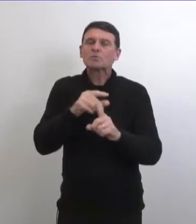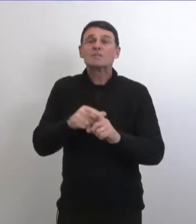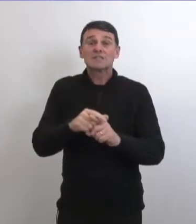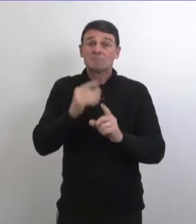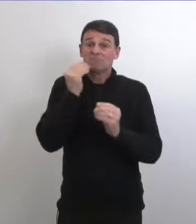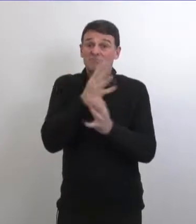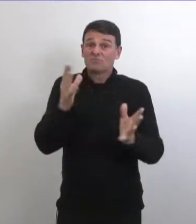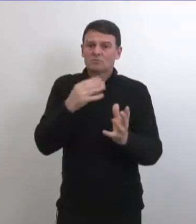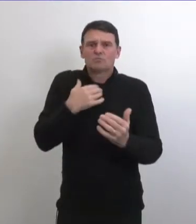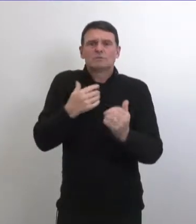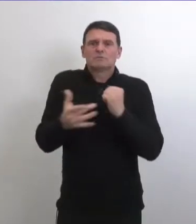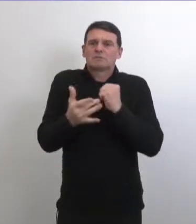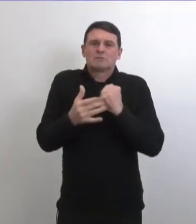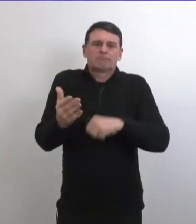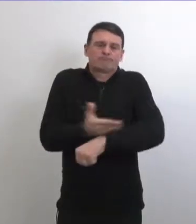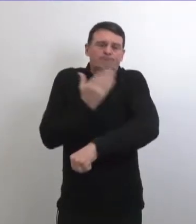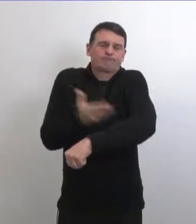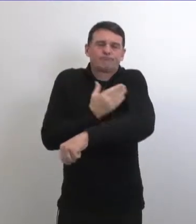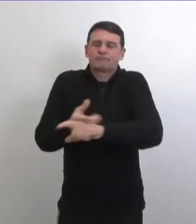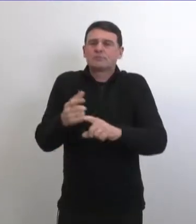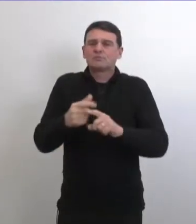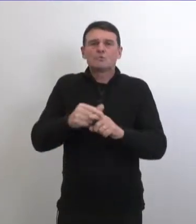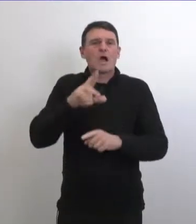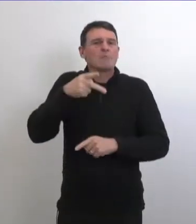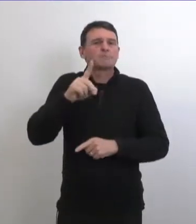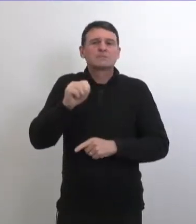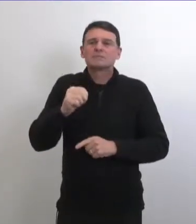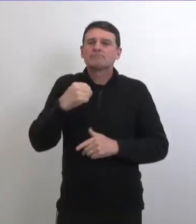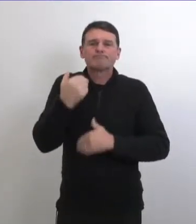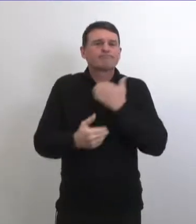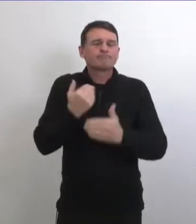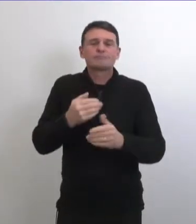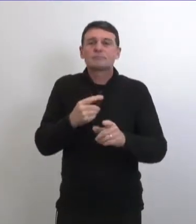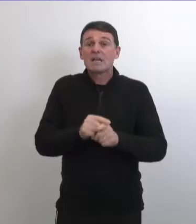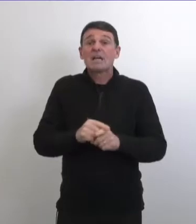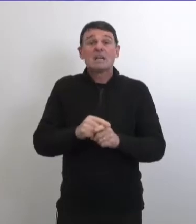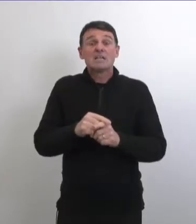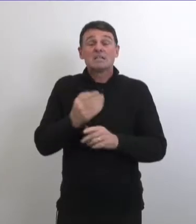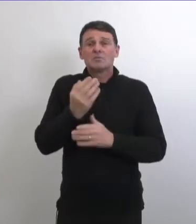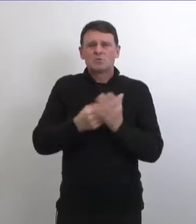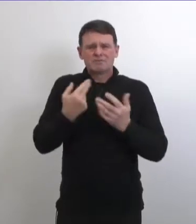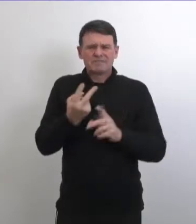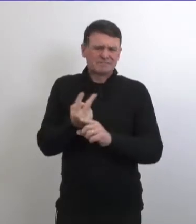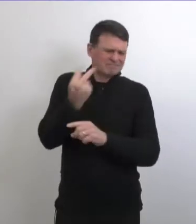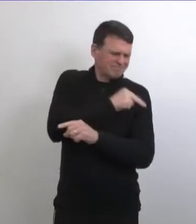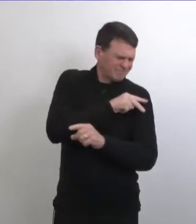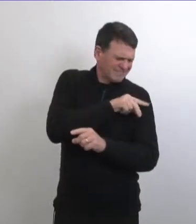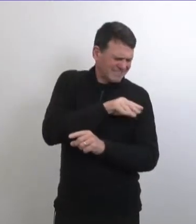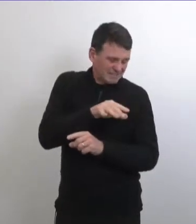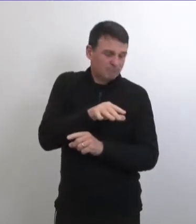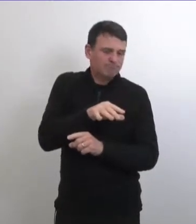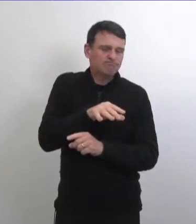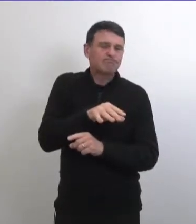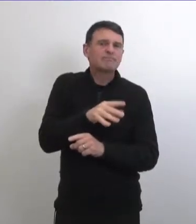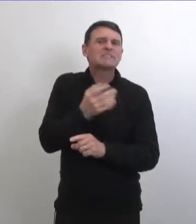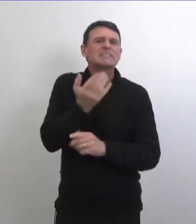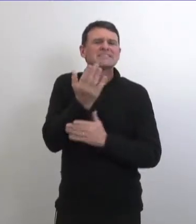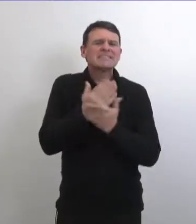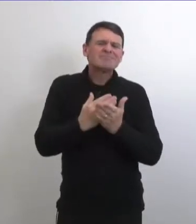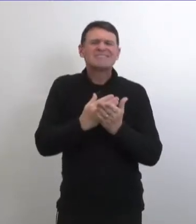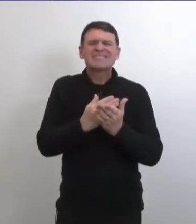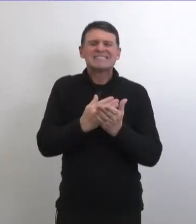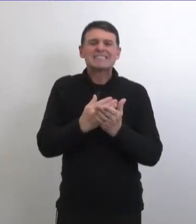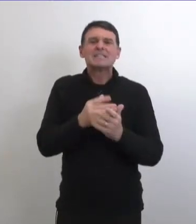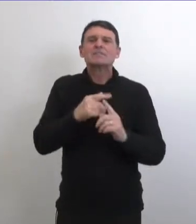améliorations technologiques cela veut dire davantage de mise à jour dans les cas actifs nous avons réexaminé des anciens cas et nous en avons fermé plusieurs